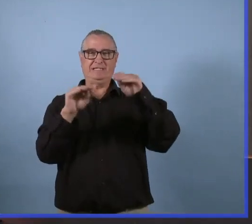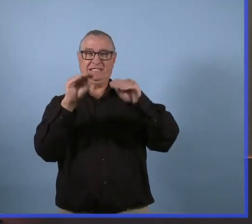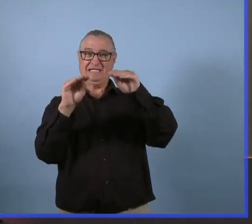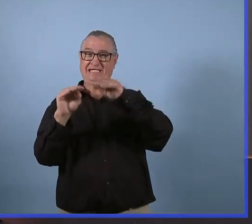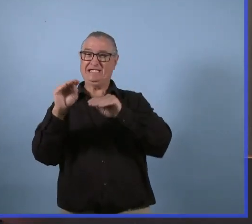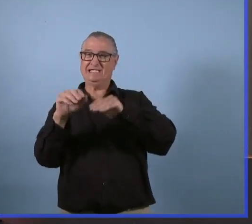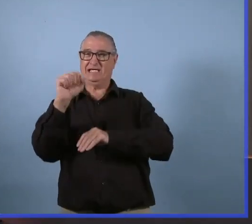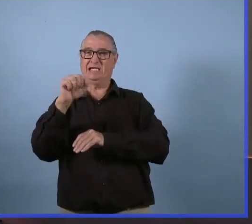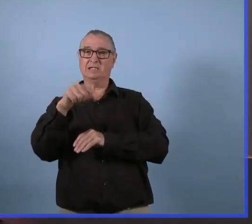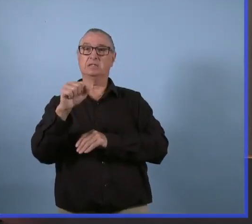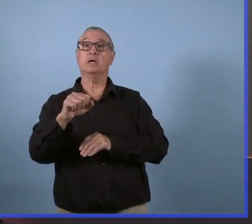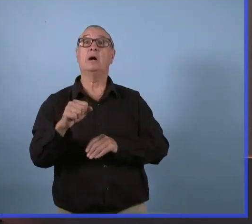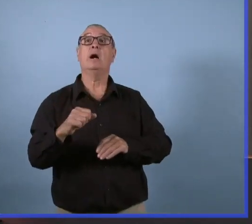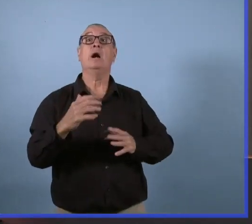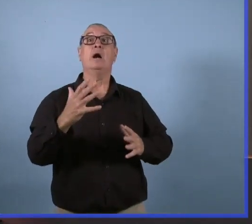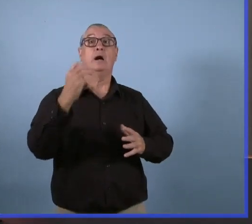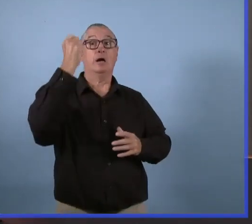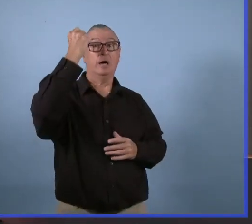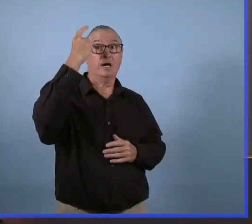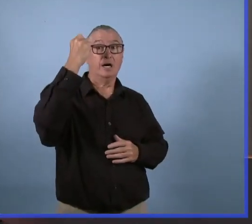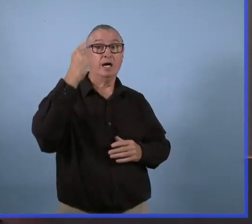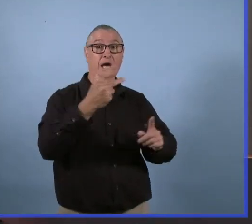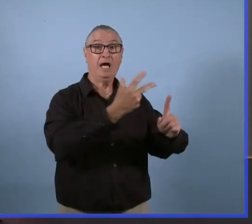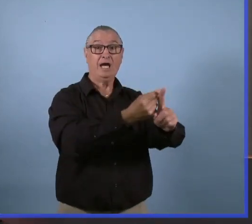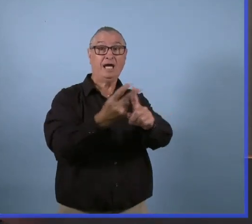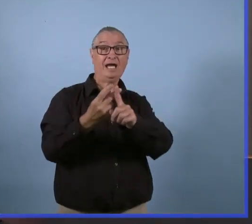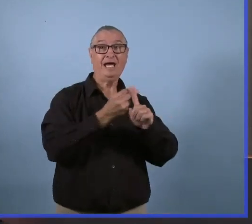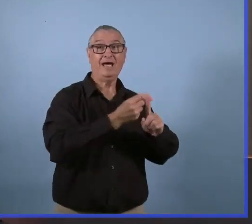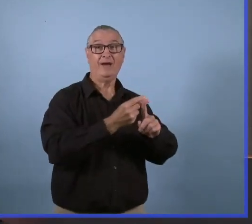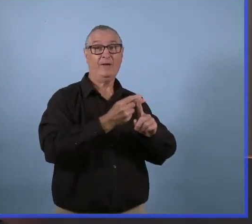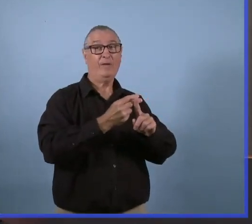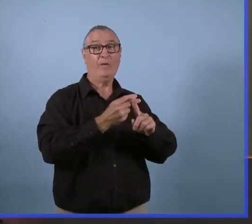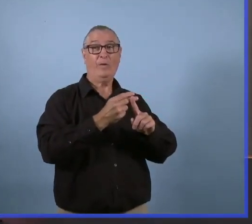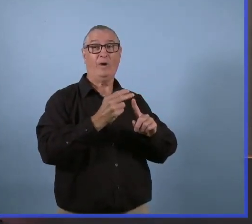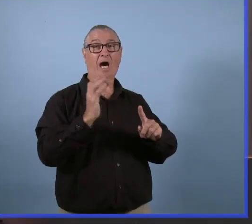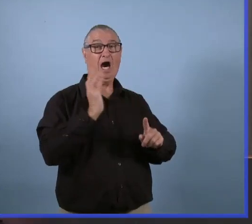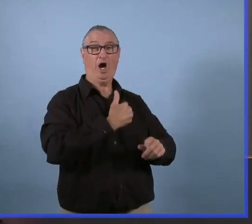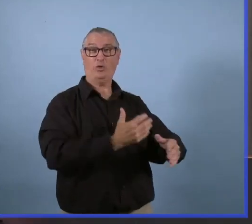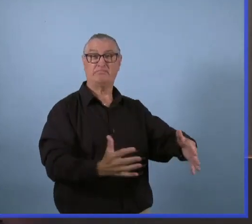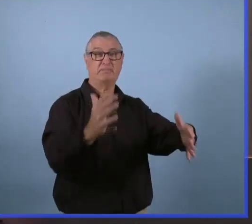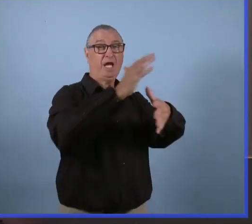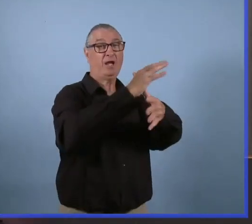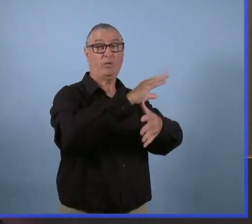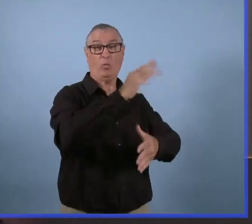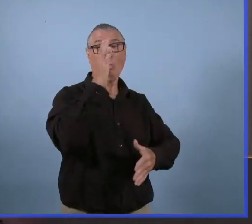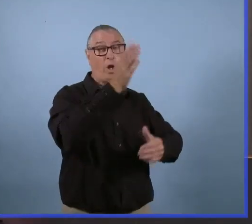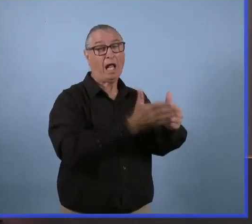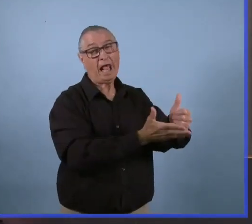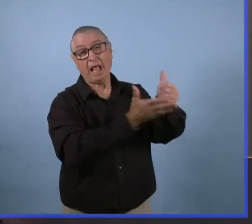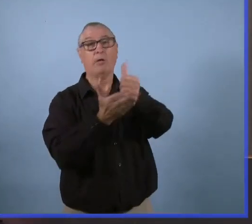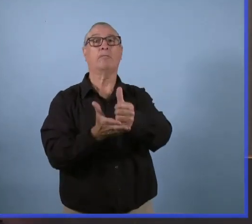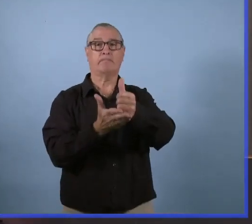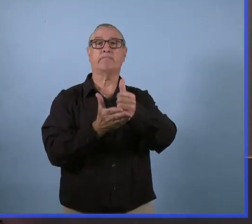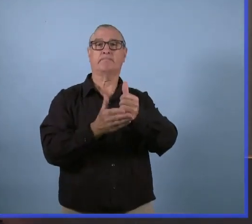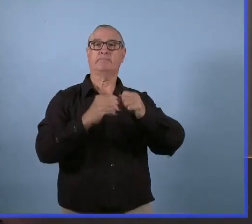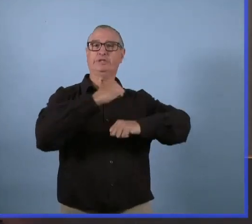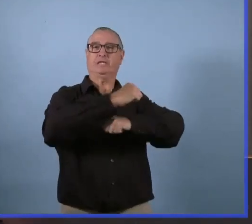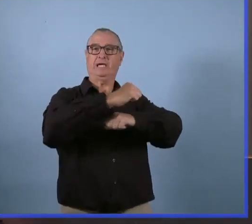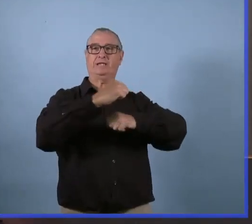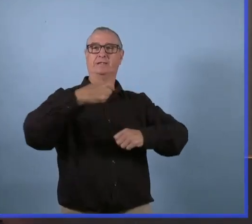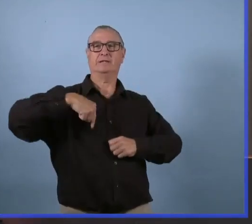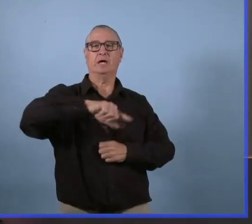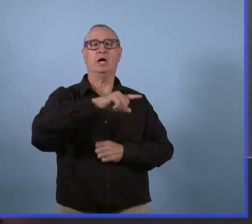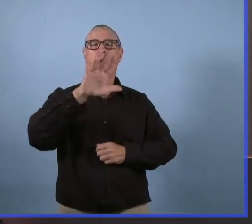La vaccination permet d'avoir des infections sans symptômes. Et ça permet aussi aux gens qui